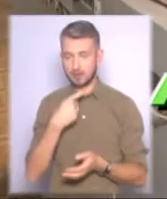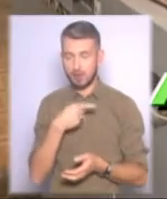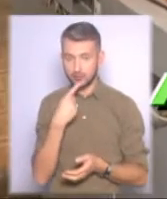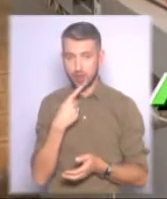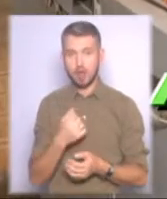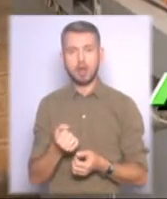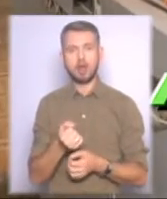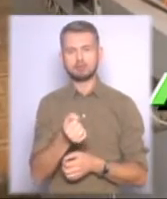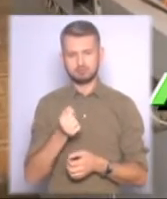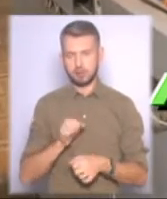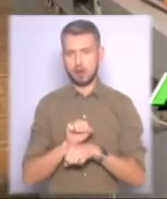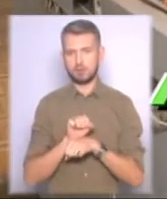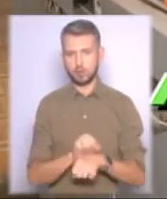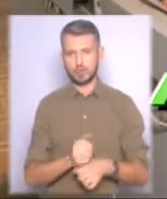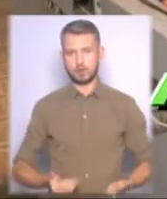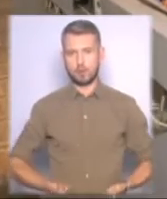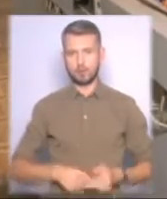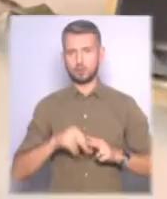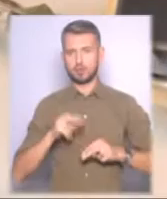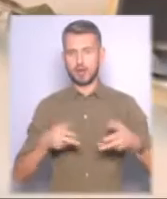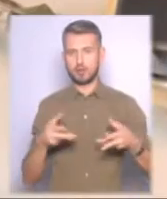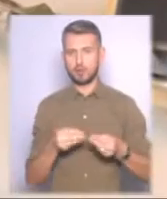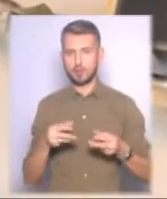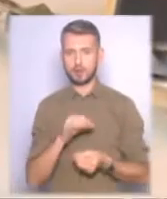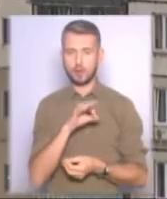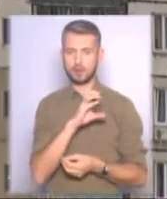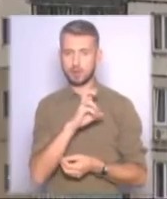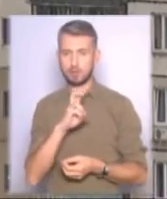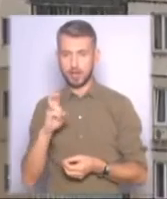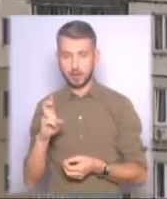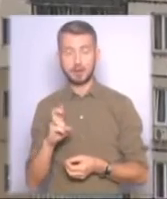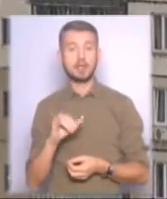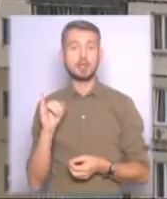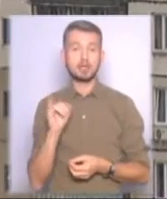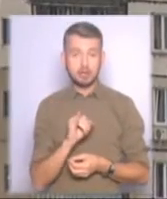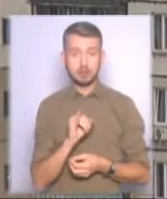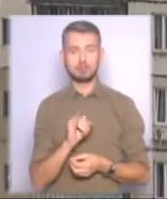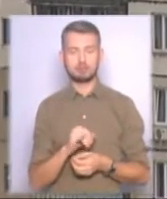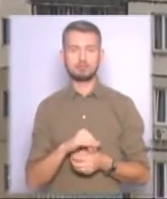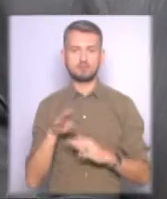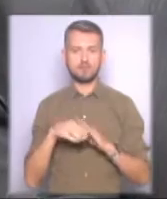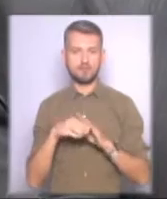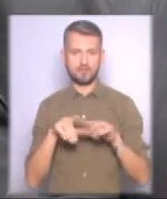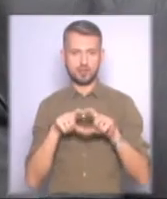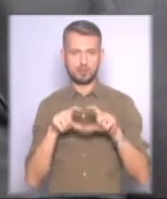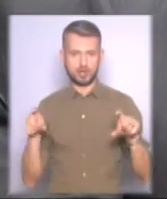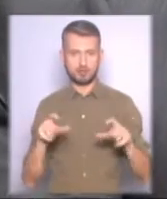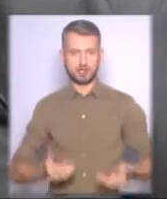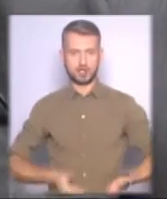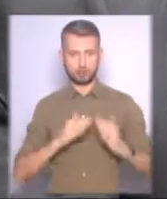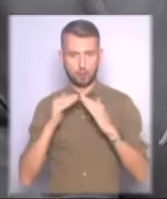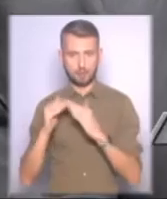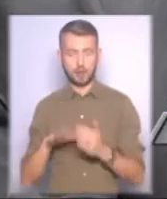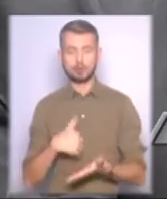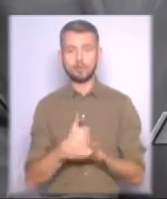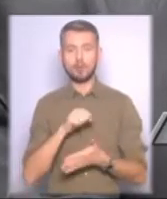гальмують житлове будівельне кооперативи, об'єднання співвласників багатоквартирних будинків, а також відомче житло. Основною причиною є